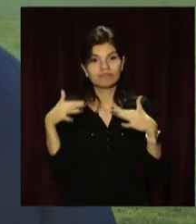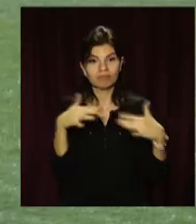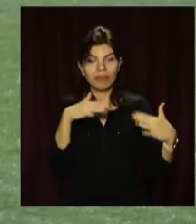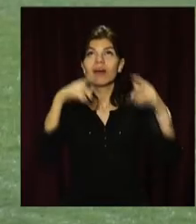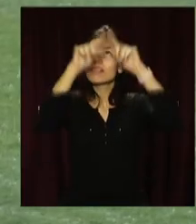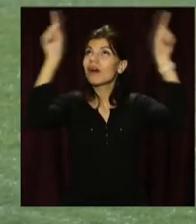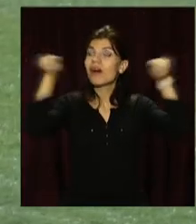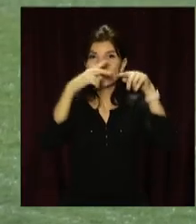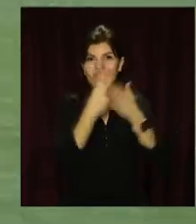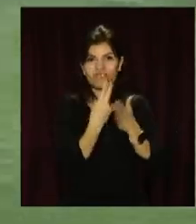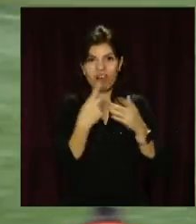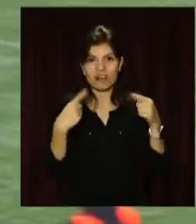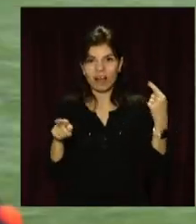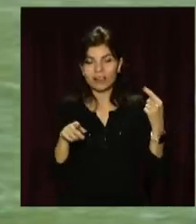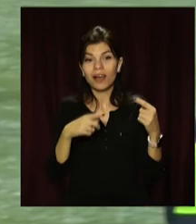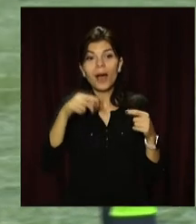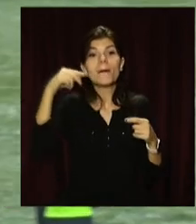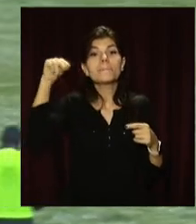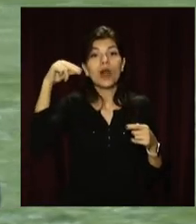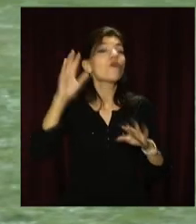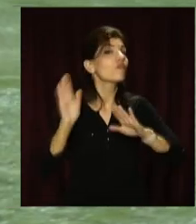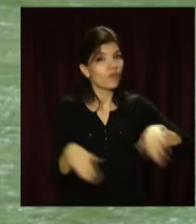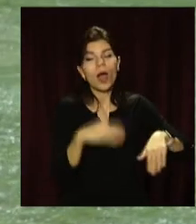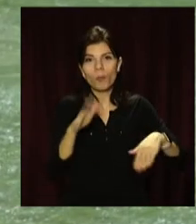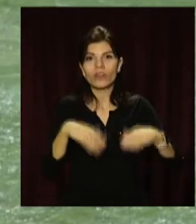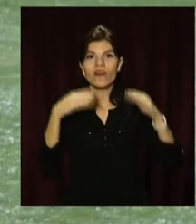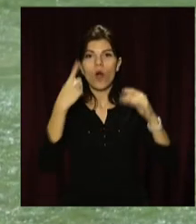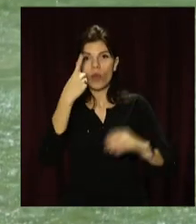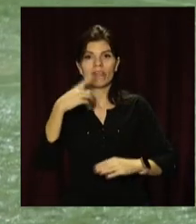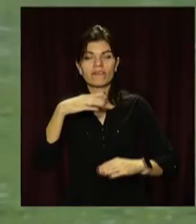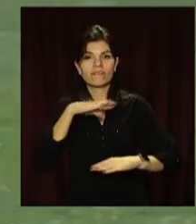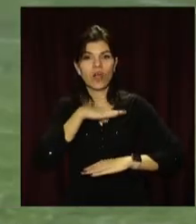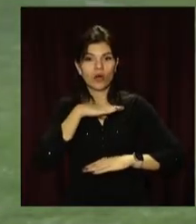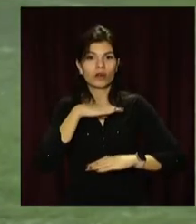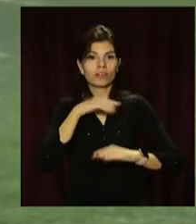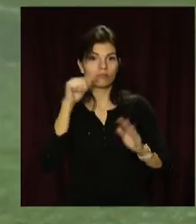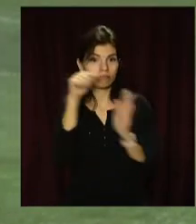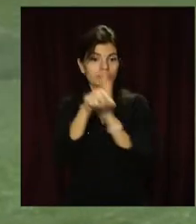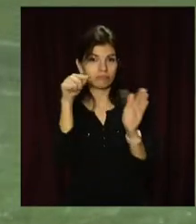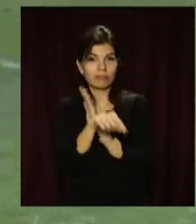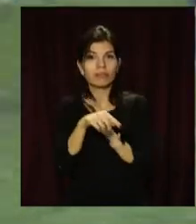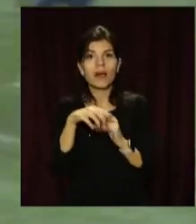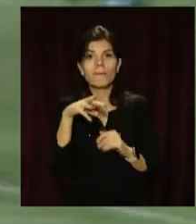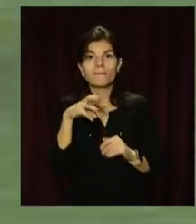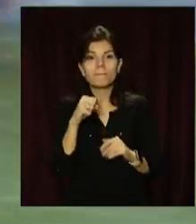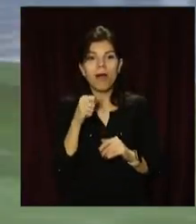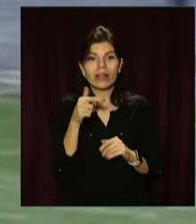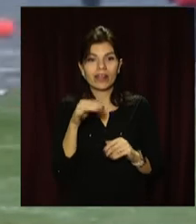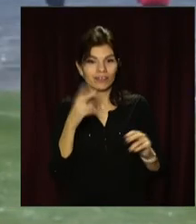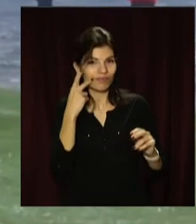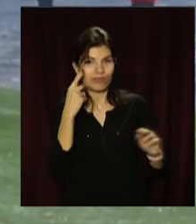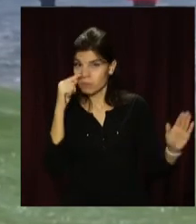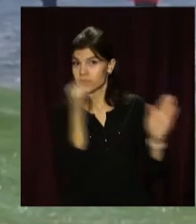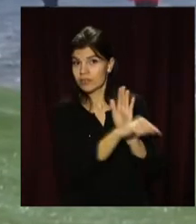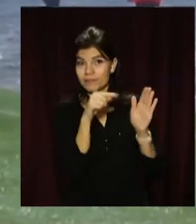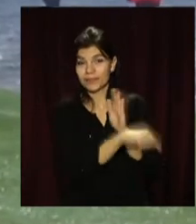Після перерви гра йшла практично в одні ворота і голи посипалася ворота Магдалинівської команди. На початку другого тайму